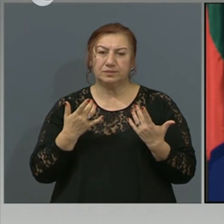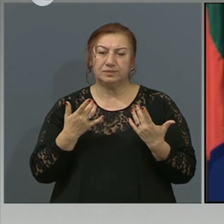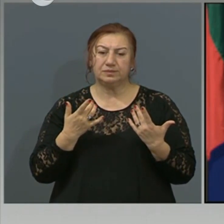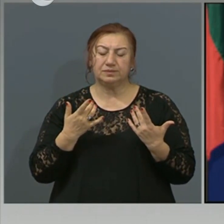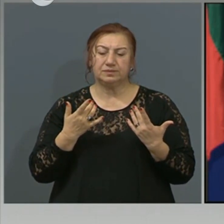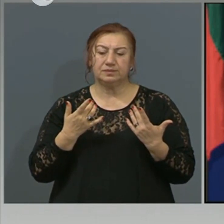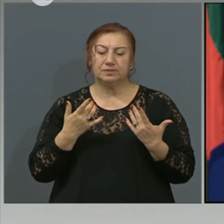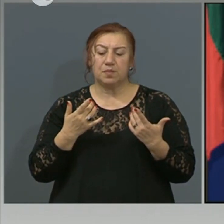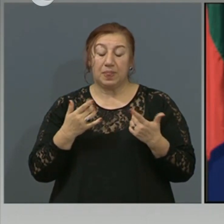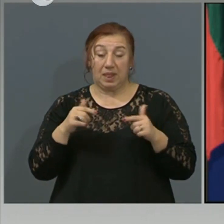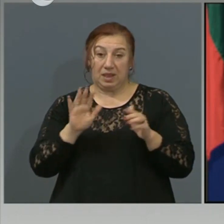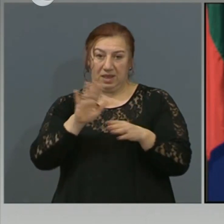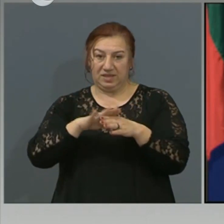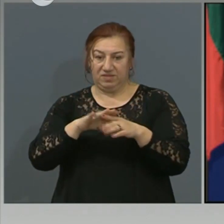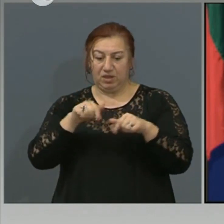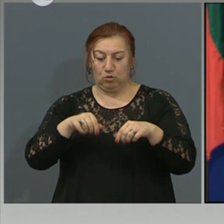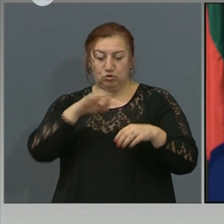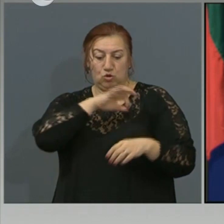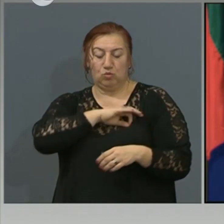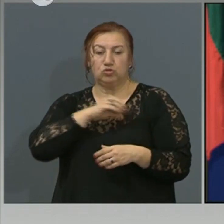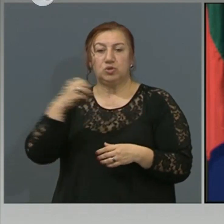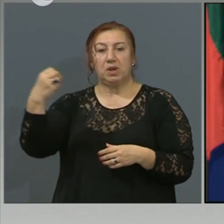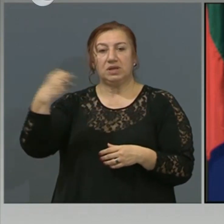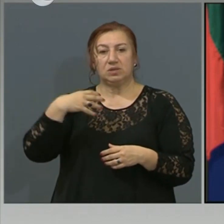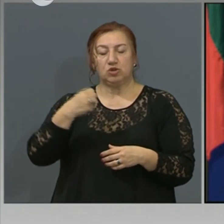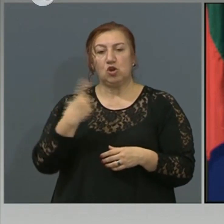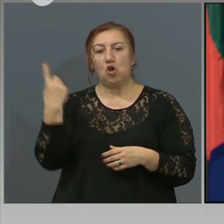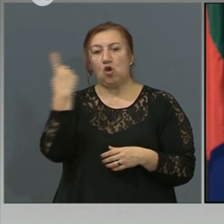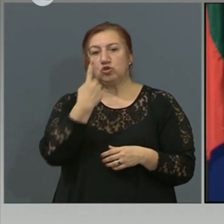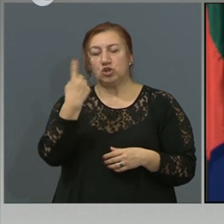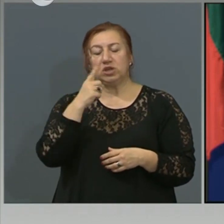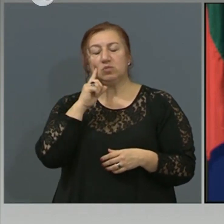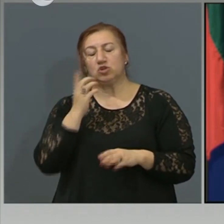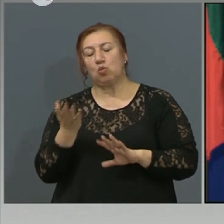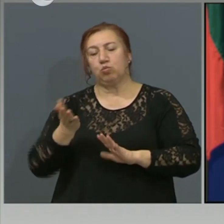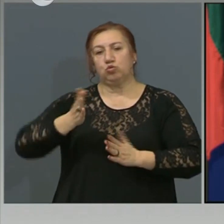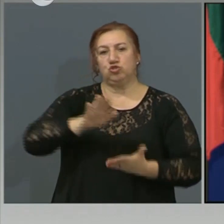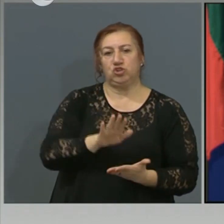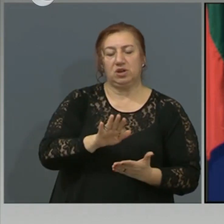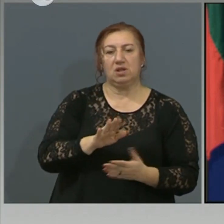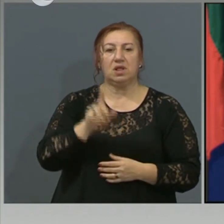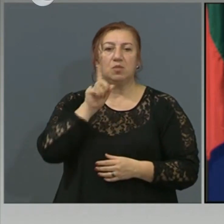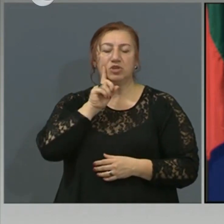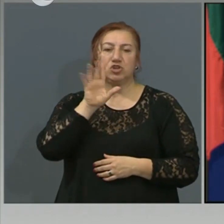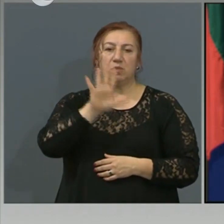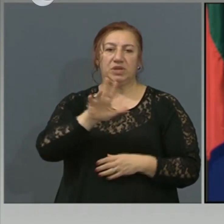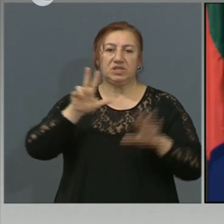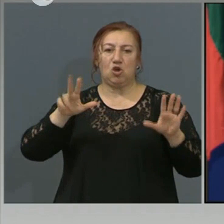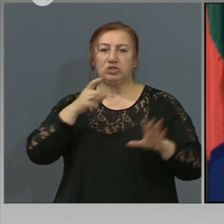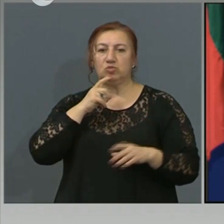току-що получихме съобщение, че имаме още един екзитус на мъж на 58 години в Пирогов.